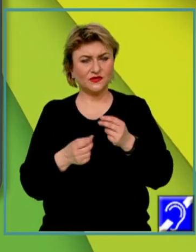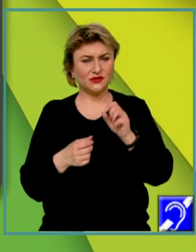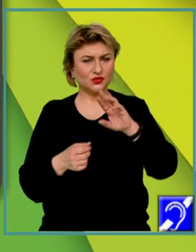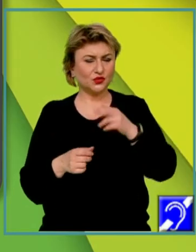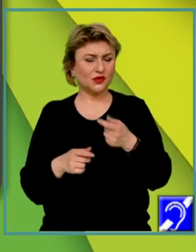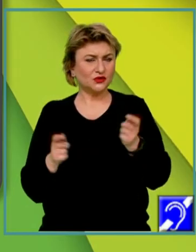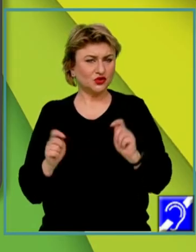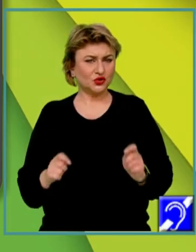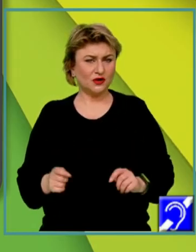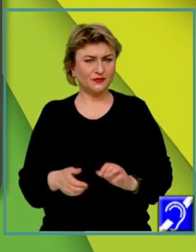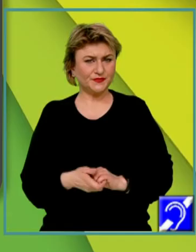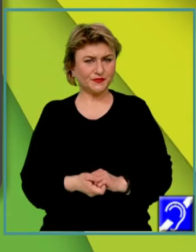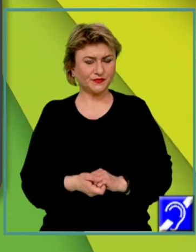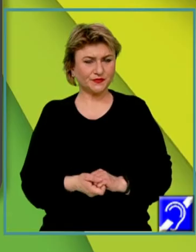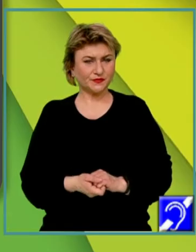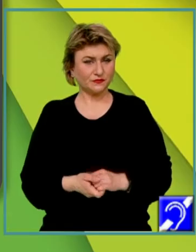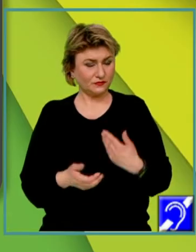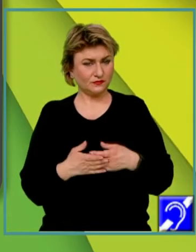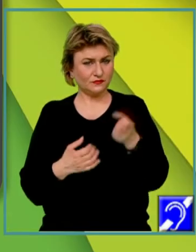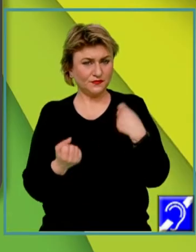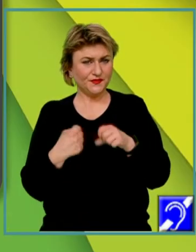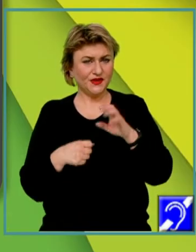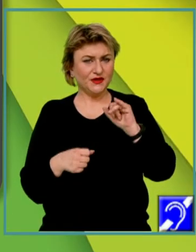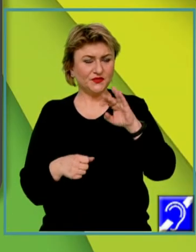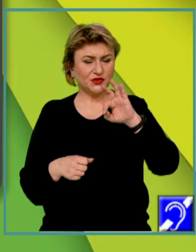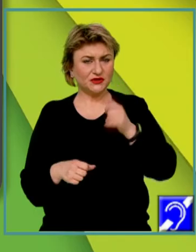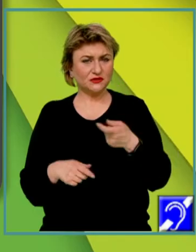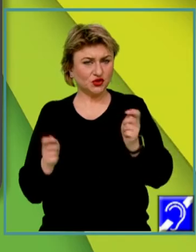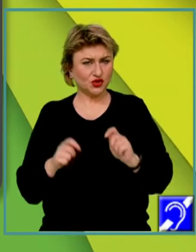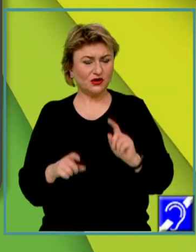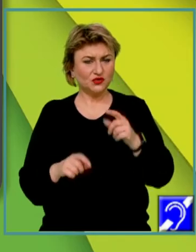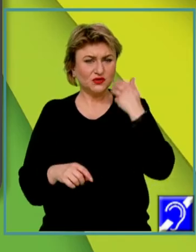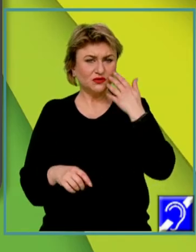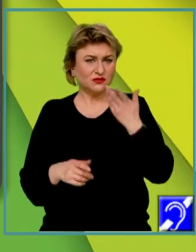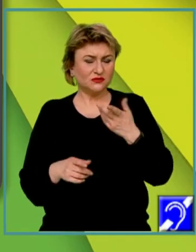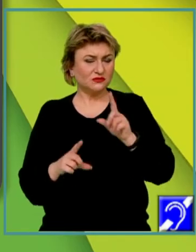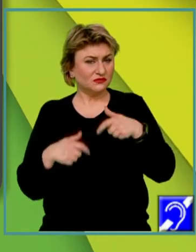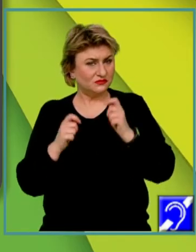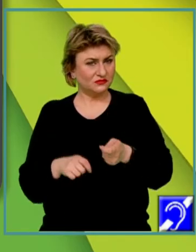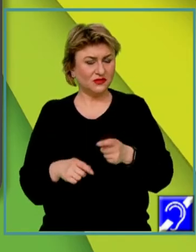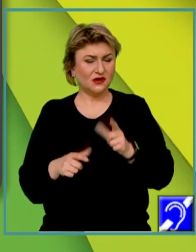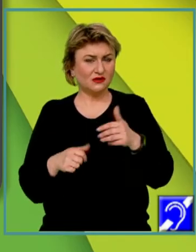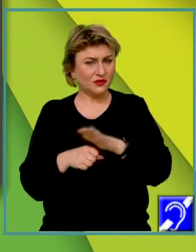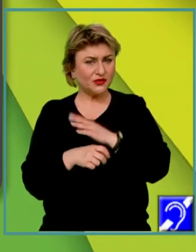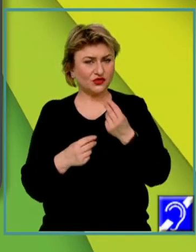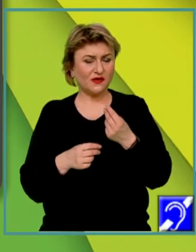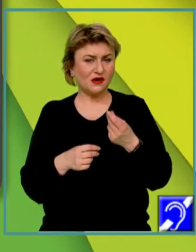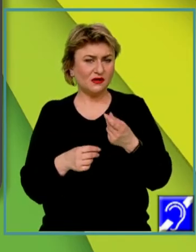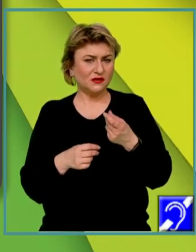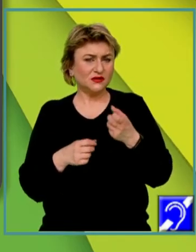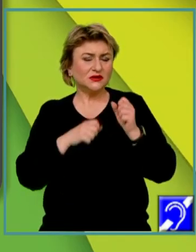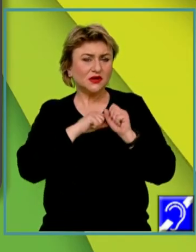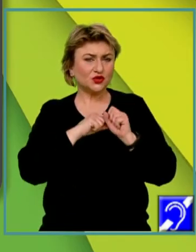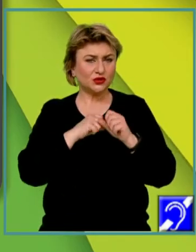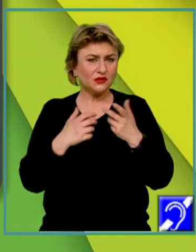socială. Aceștia manifestă o influență socială atunci când se vor raporta la îndeplinirea unor sarcini impuse de